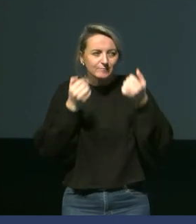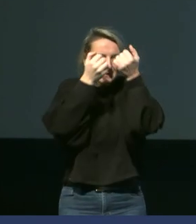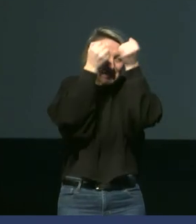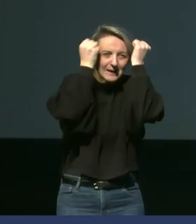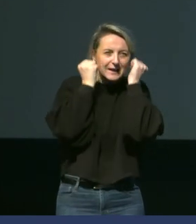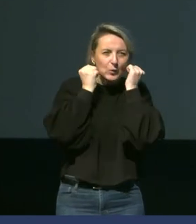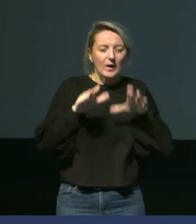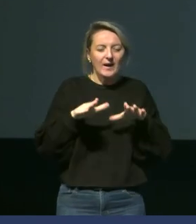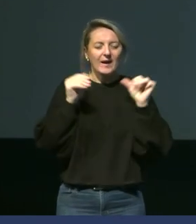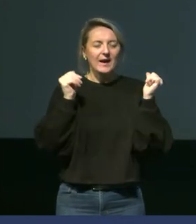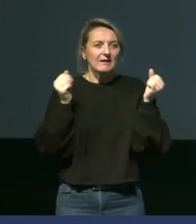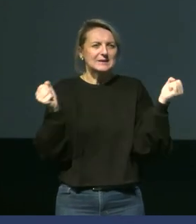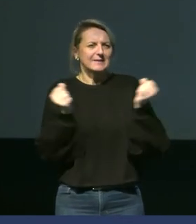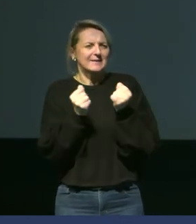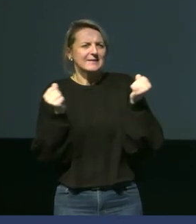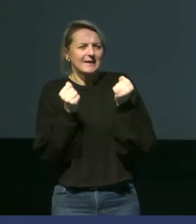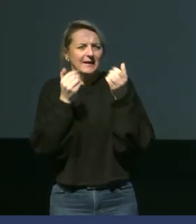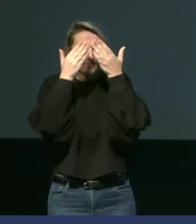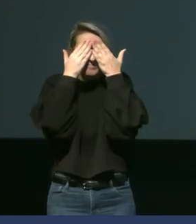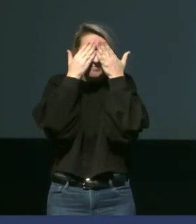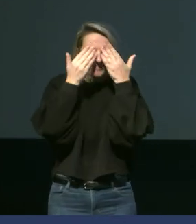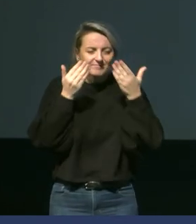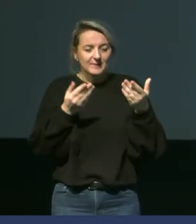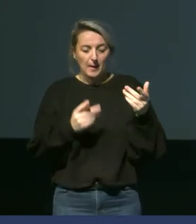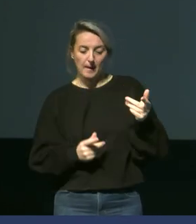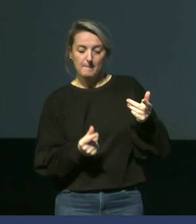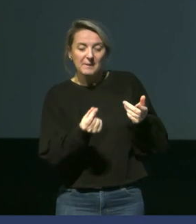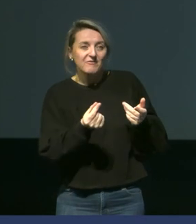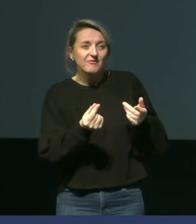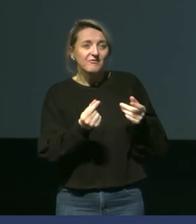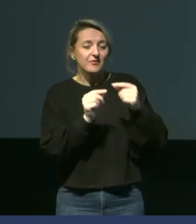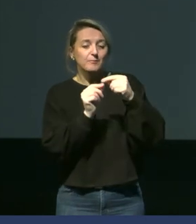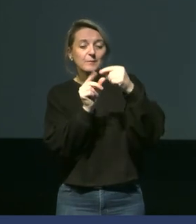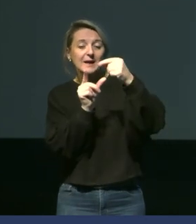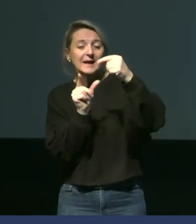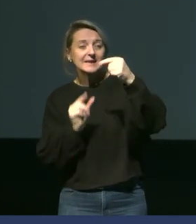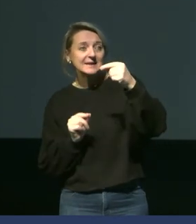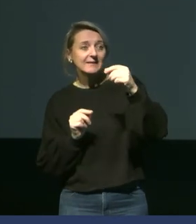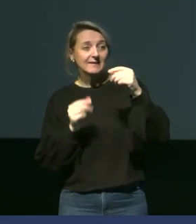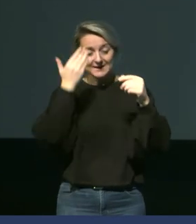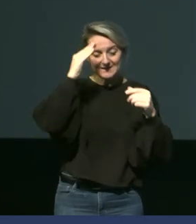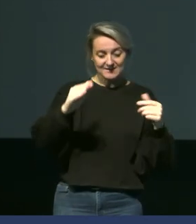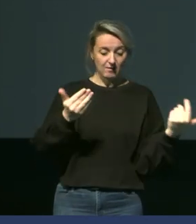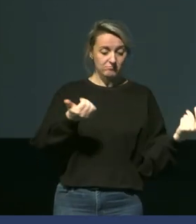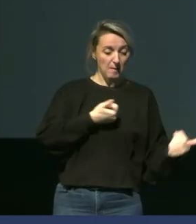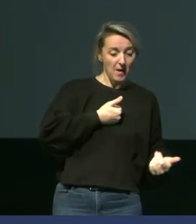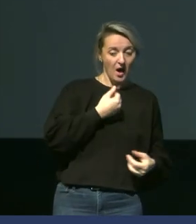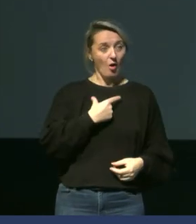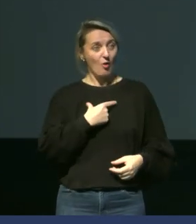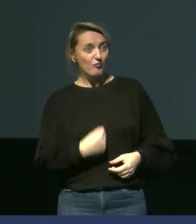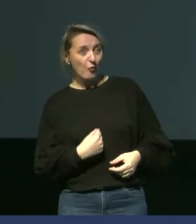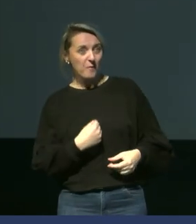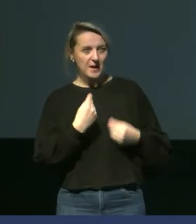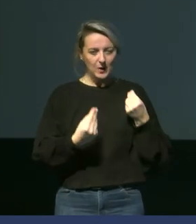limiter le stress et puis on va les équiper de petites étiquettes pour être capable de les identifier, savoir si c'est le mâle, la femelle,